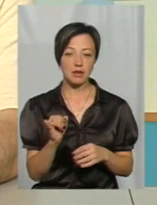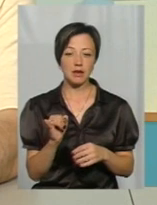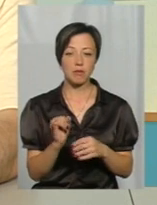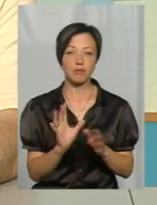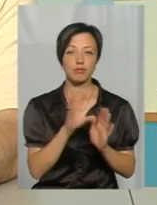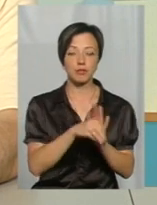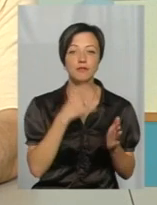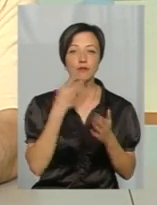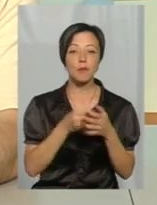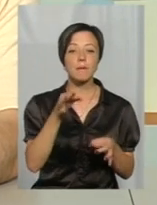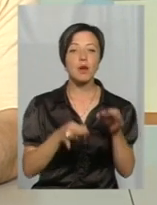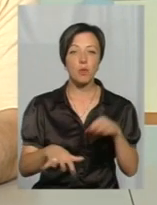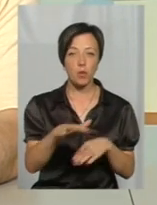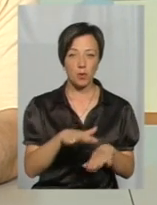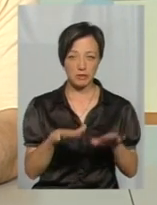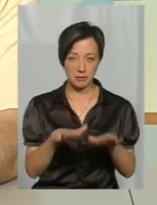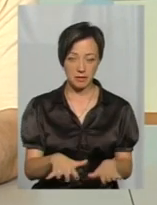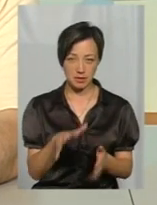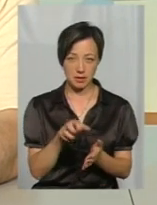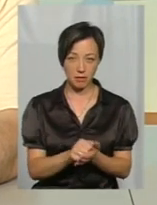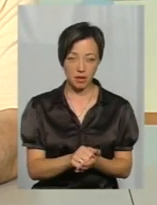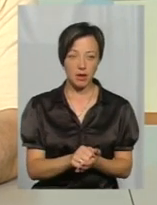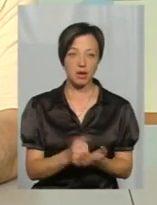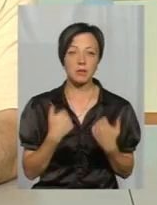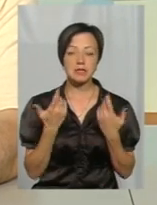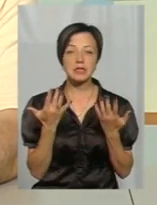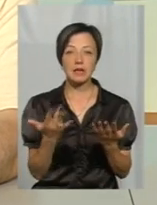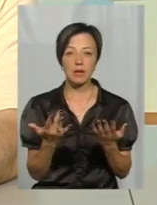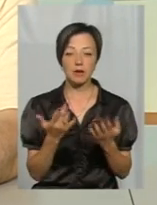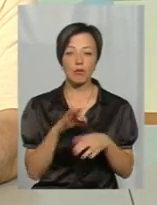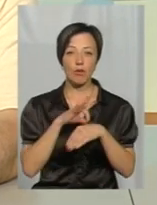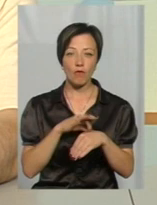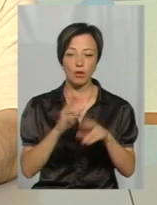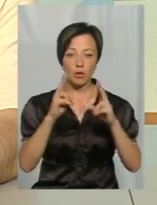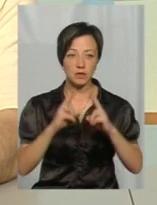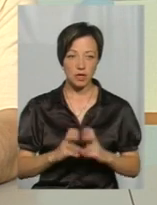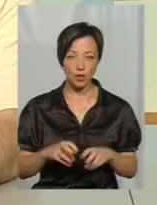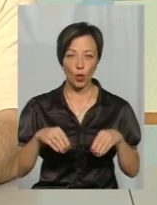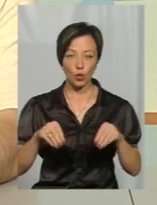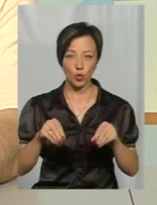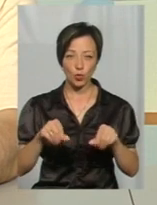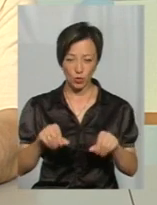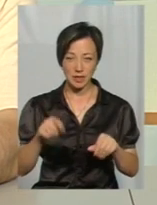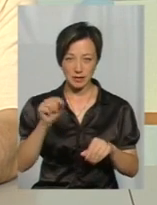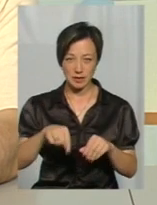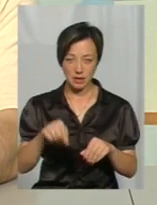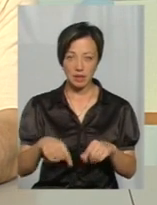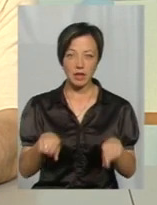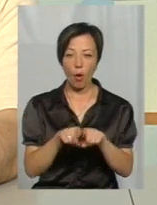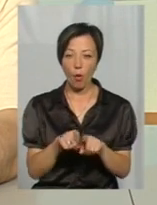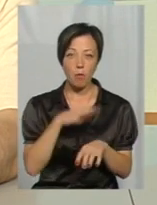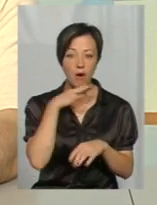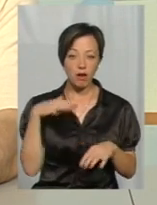свій ареал, займе територію. Ми, скільки його проводимо, обстеження грунтові, ми просто такої